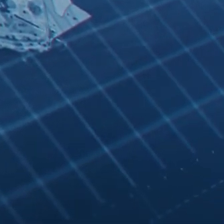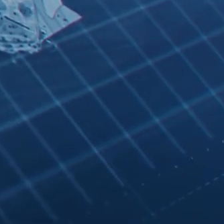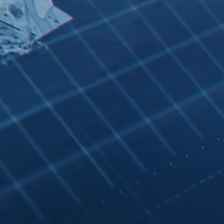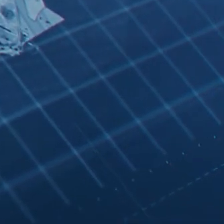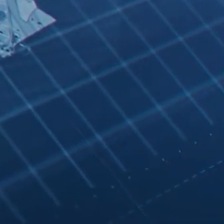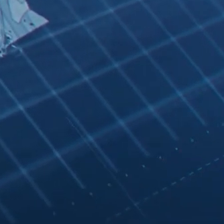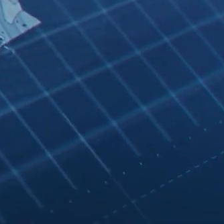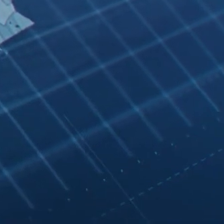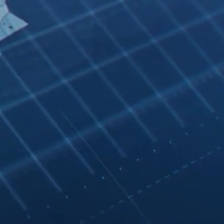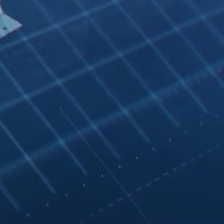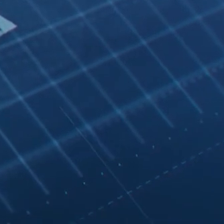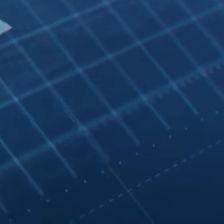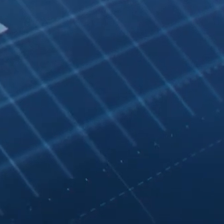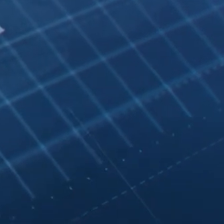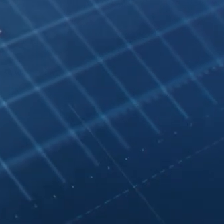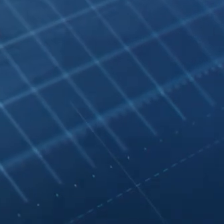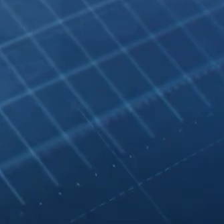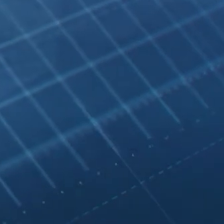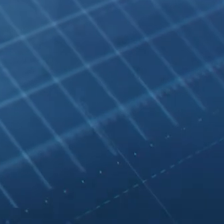Нагадаю. Нагадаю.